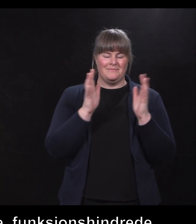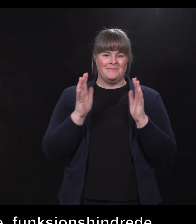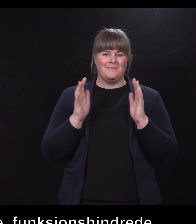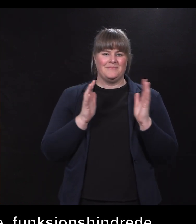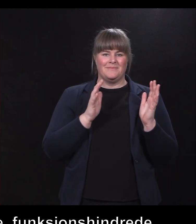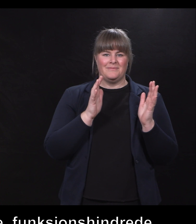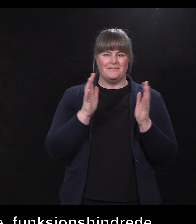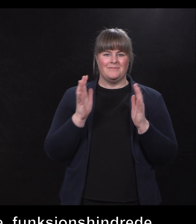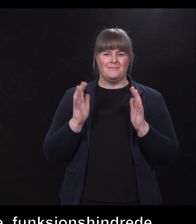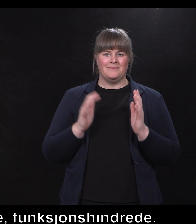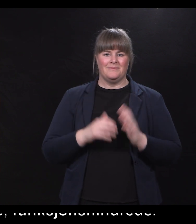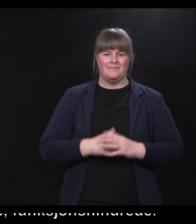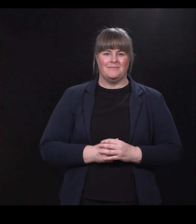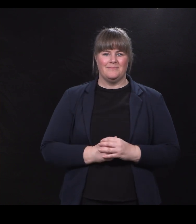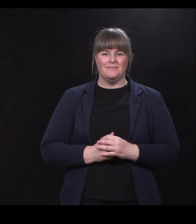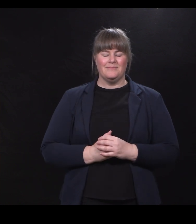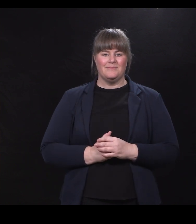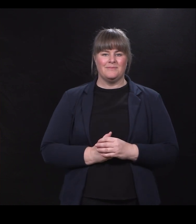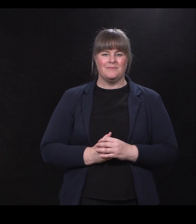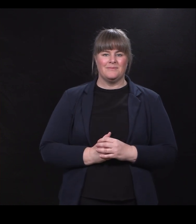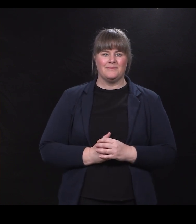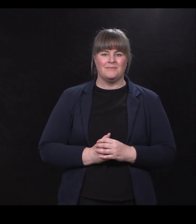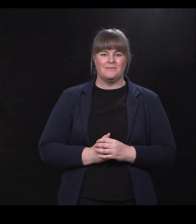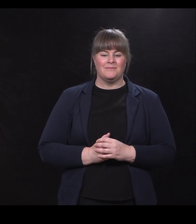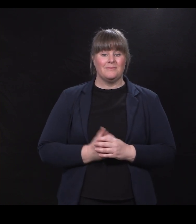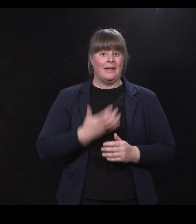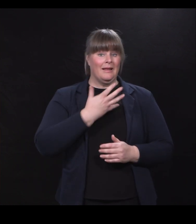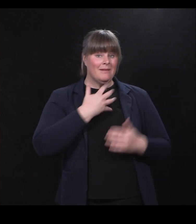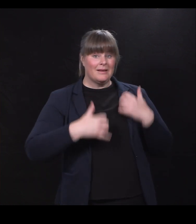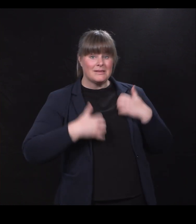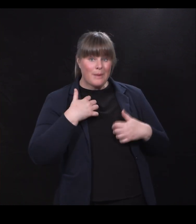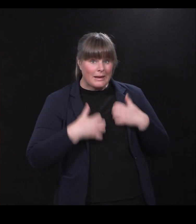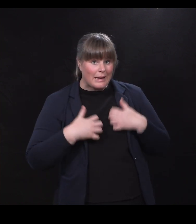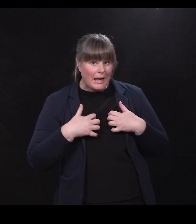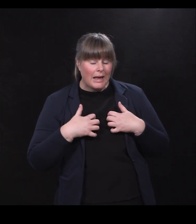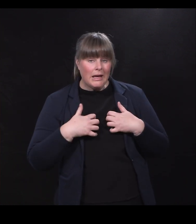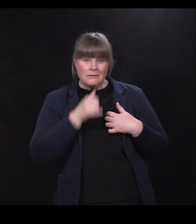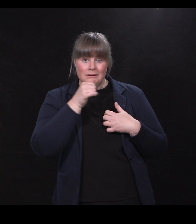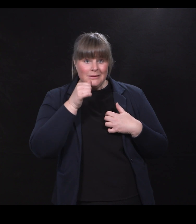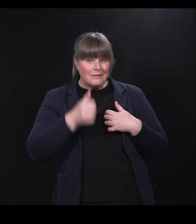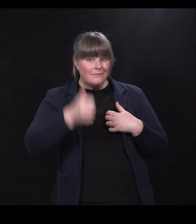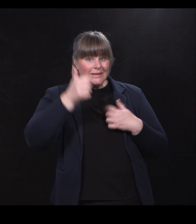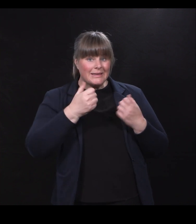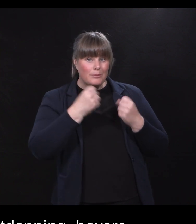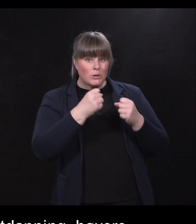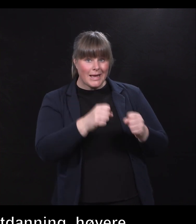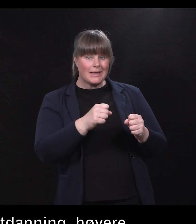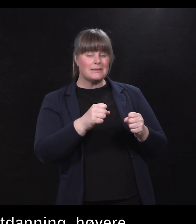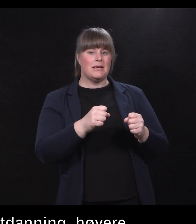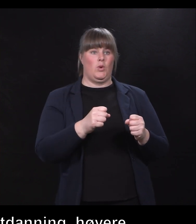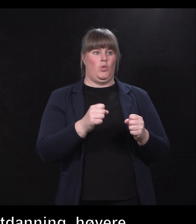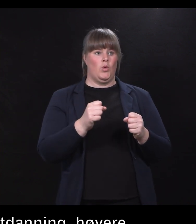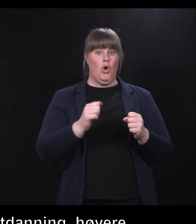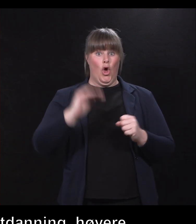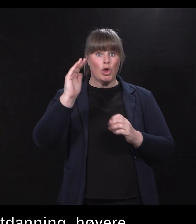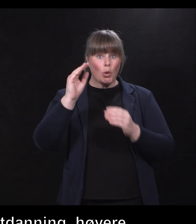Veldig spennende, viktig prosjekt, utdanning, høyere utdanning for funksjonshindrede. Det er,